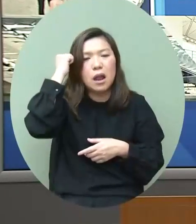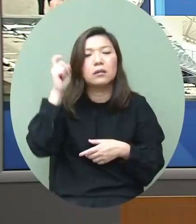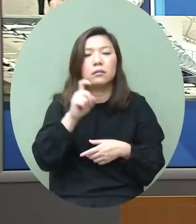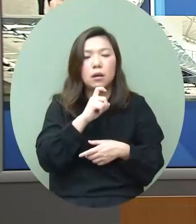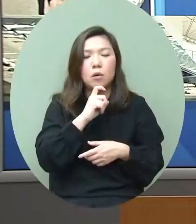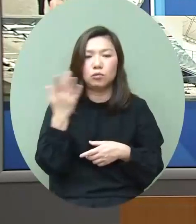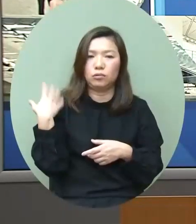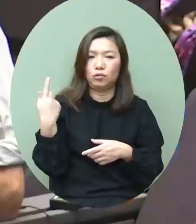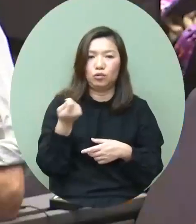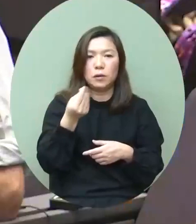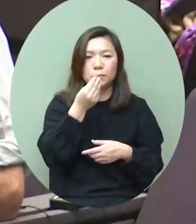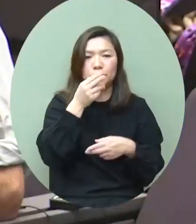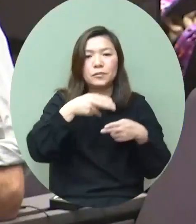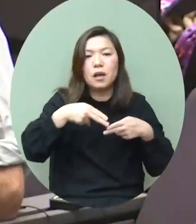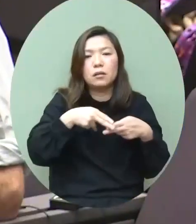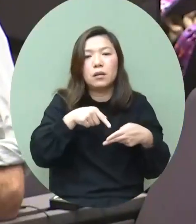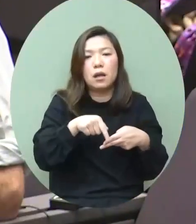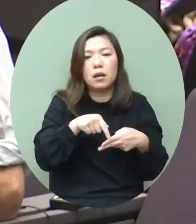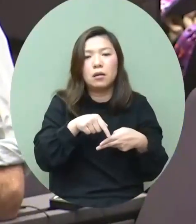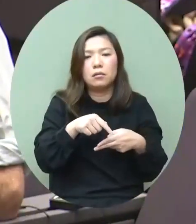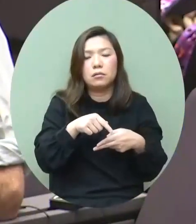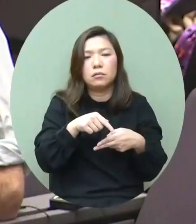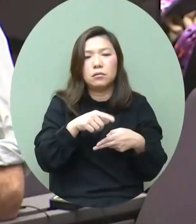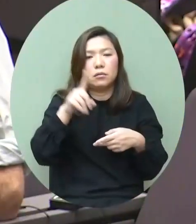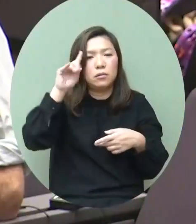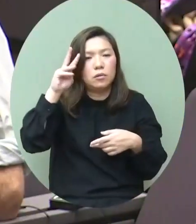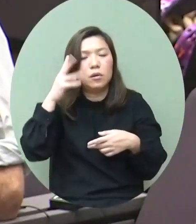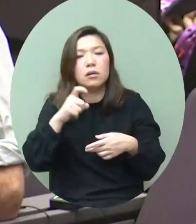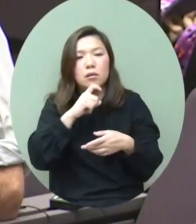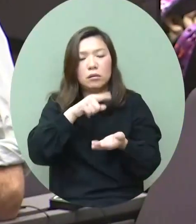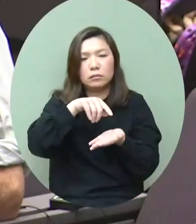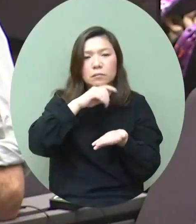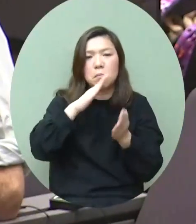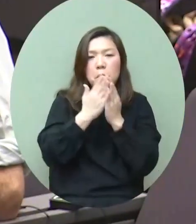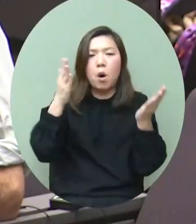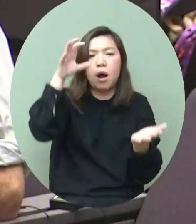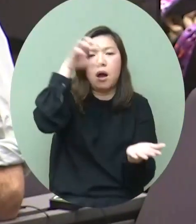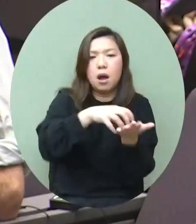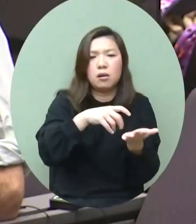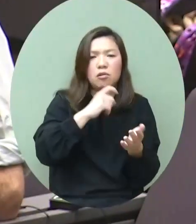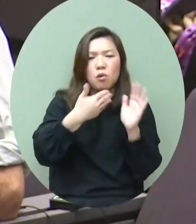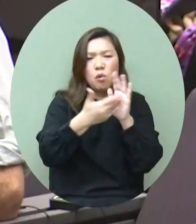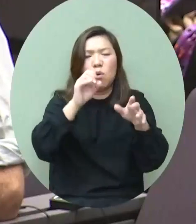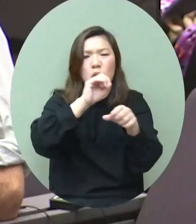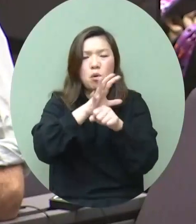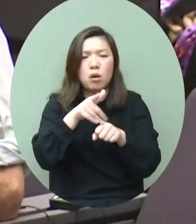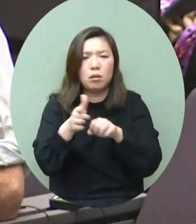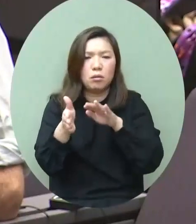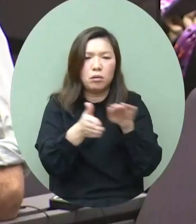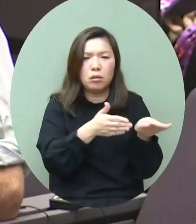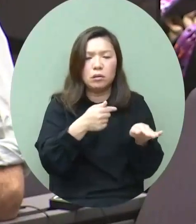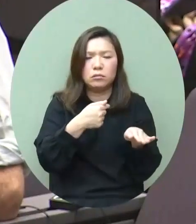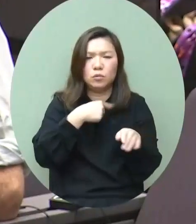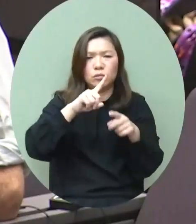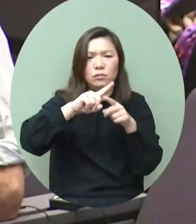有食肆的老闆也都在一年幾日在報紙下廣告就要求政府抗疫之餘也都希望可以在今年11